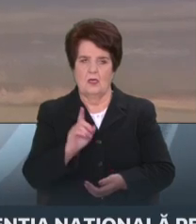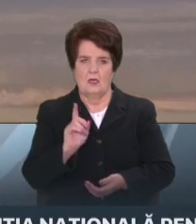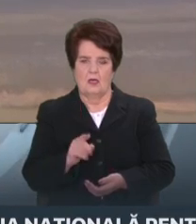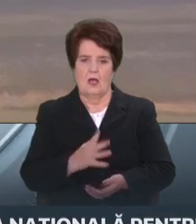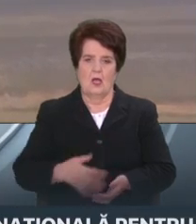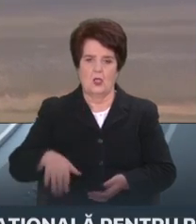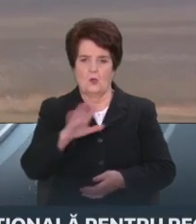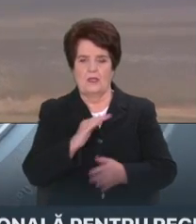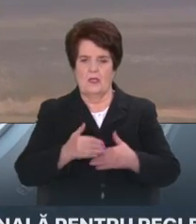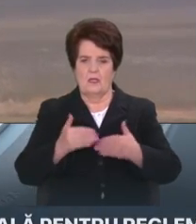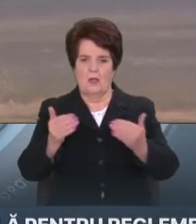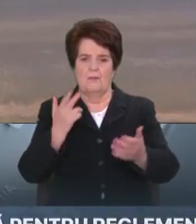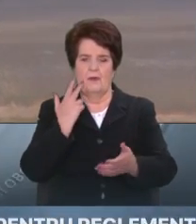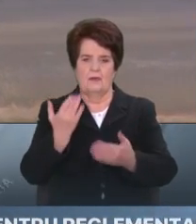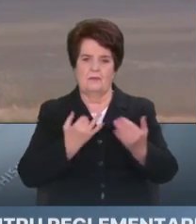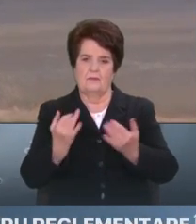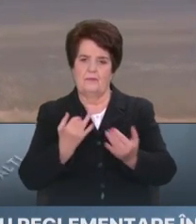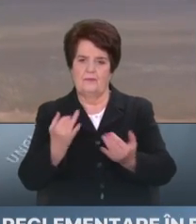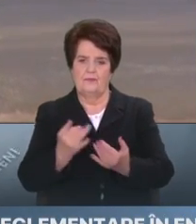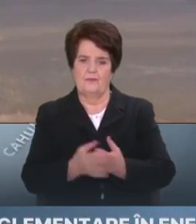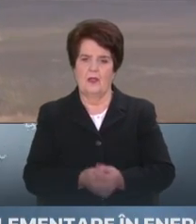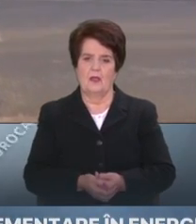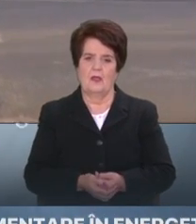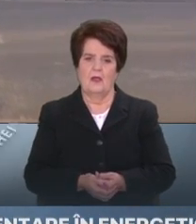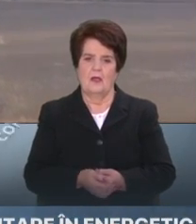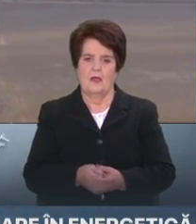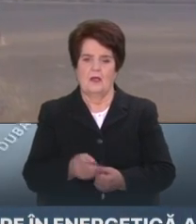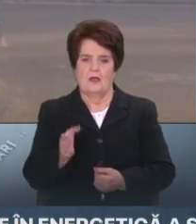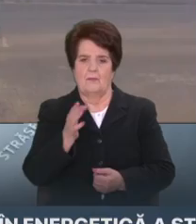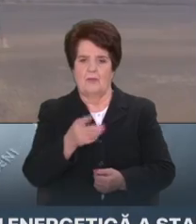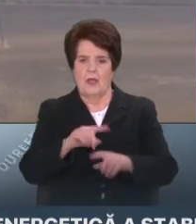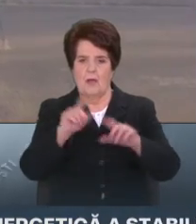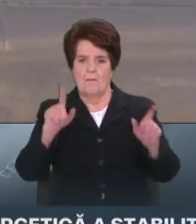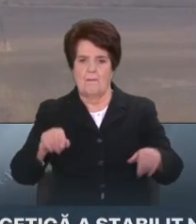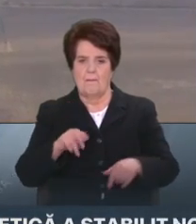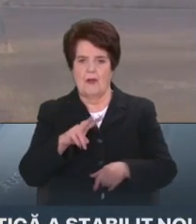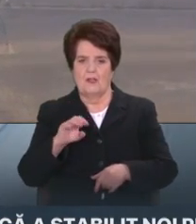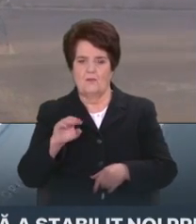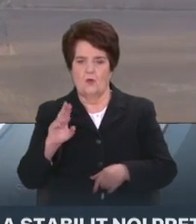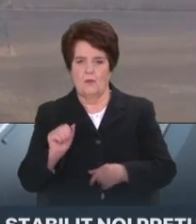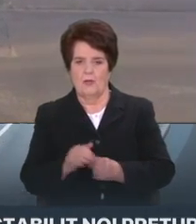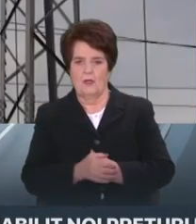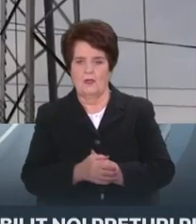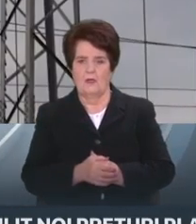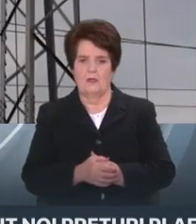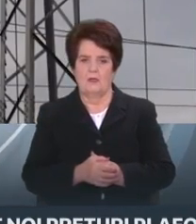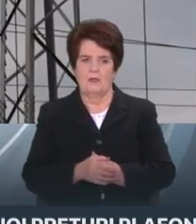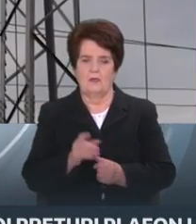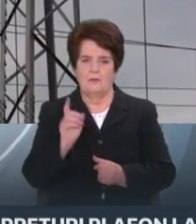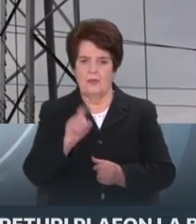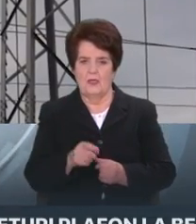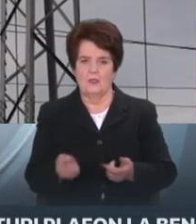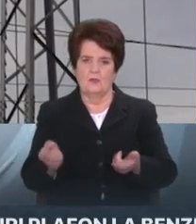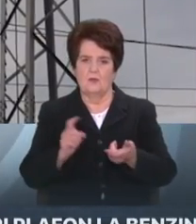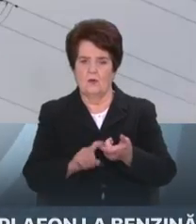toate etapele, inclusiv pornind de la registrarea pe platforma OPCOM, obținere licențelor necesare,